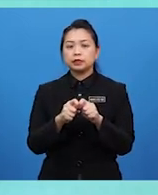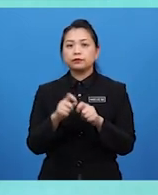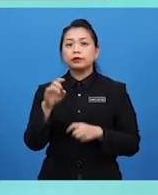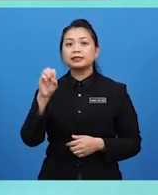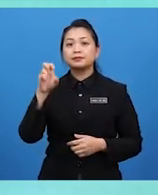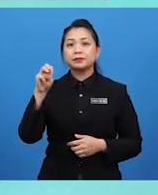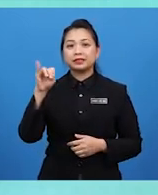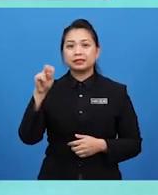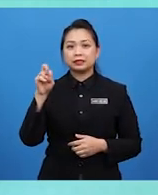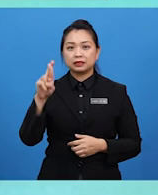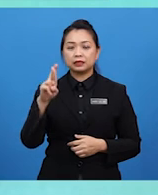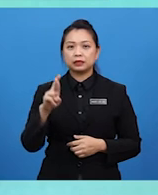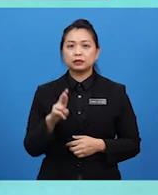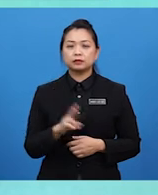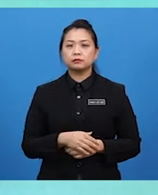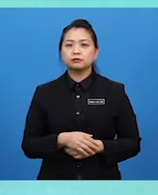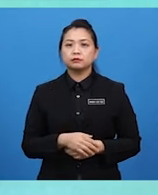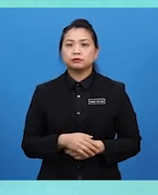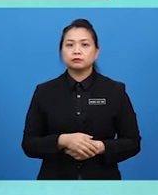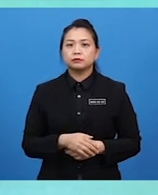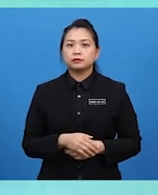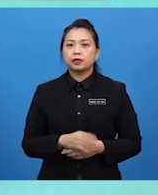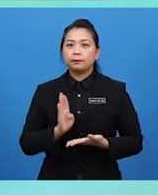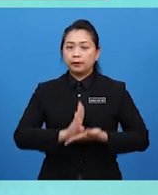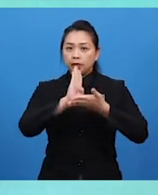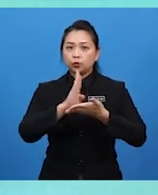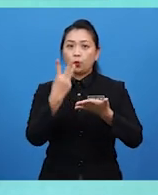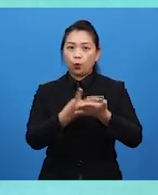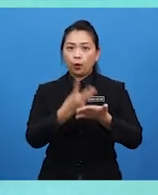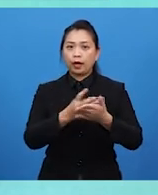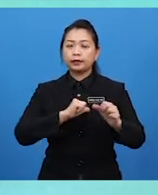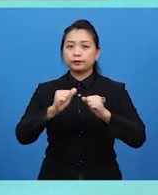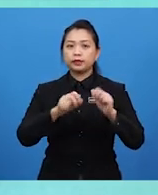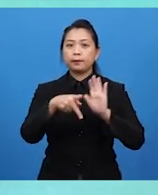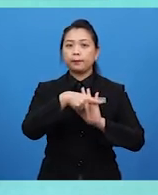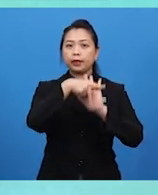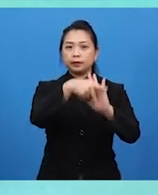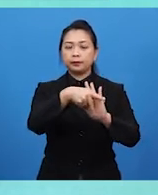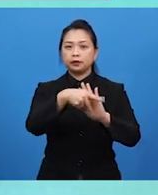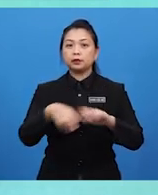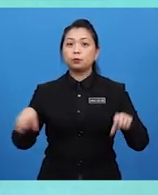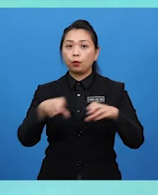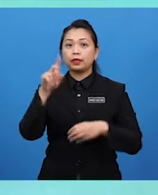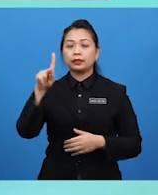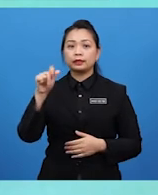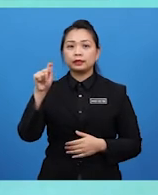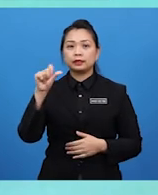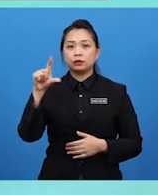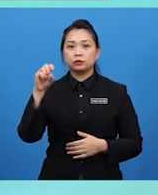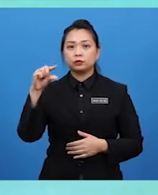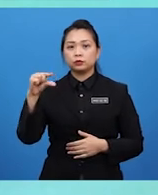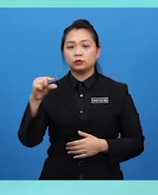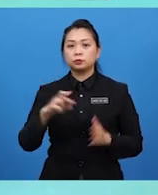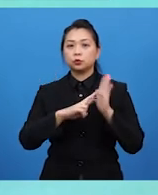pengkritik seni di samping memberi bantuan keuangan, aktiviti pameran dan juga penerbitan katalog dan juga